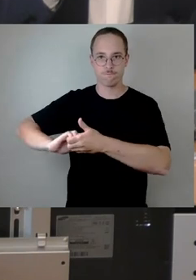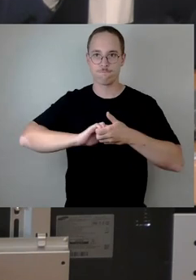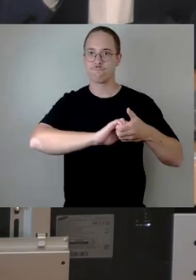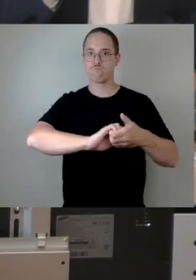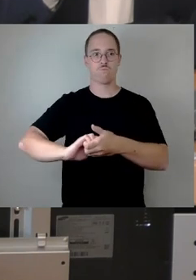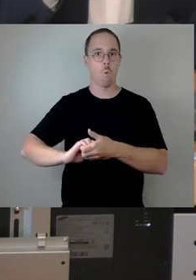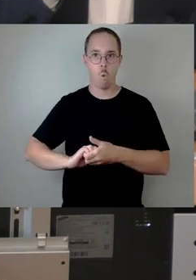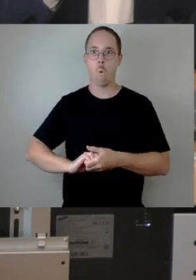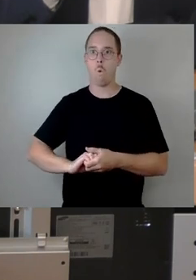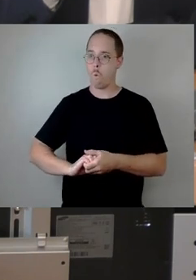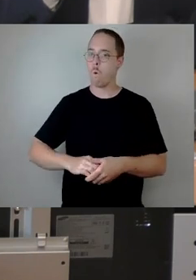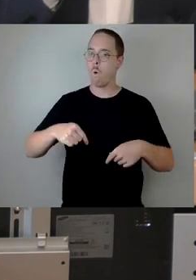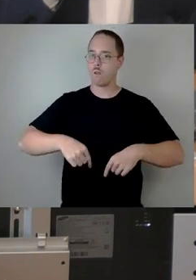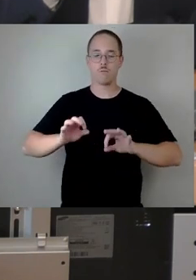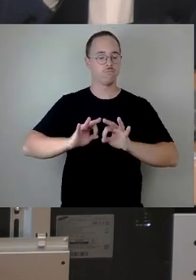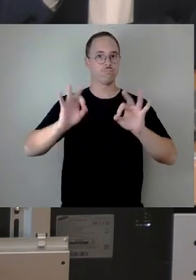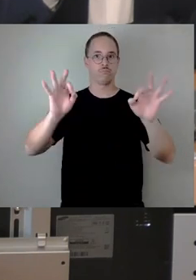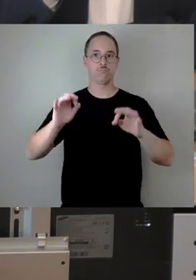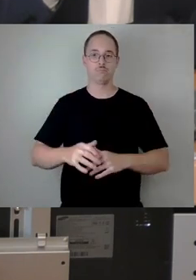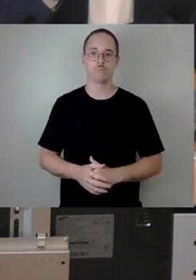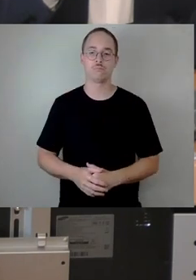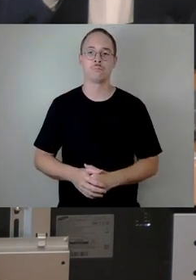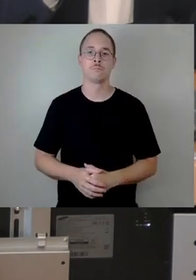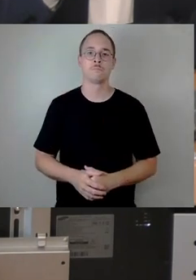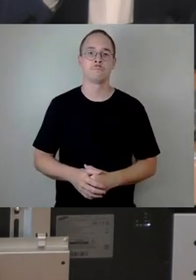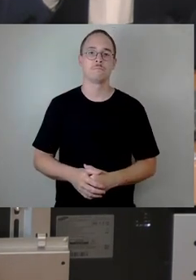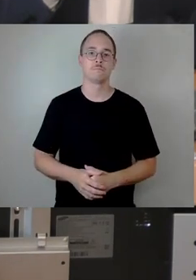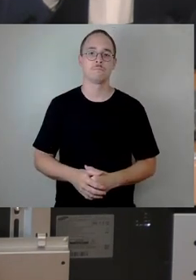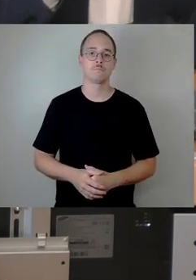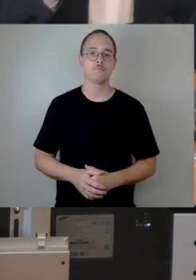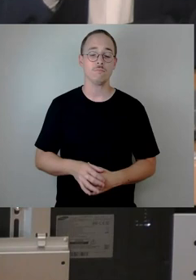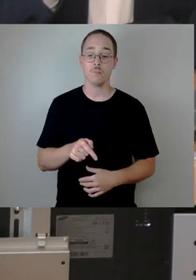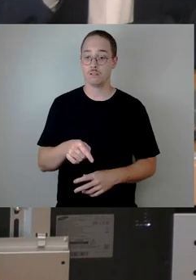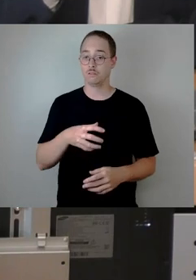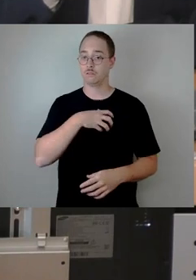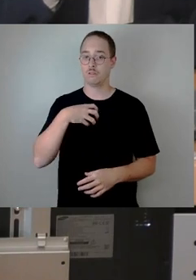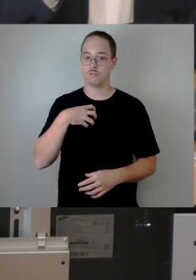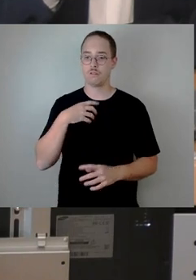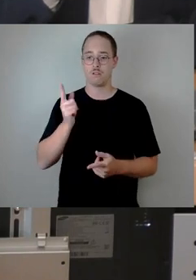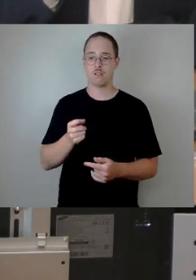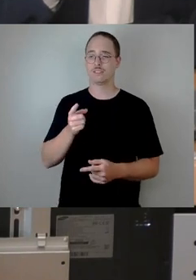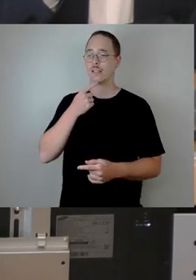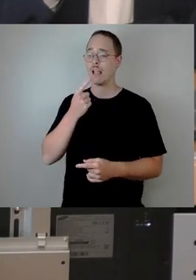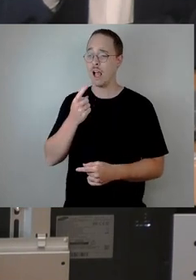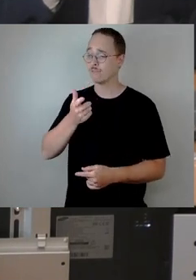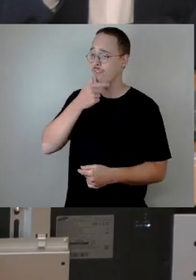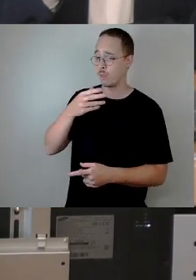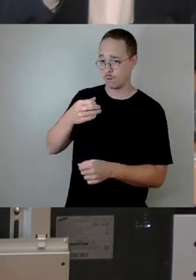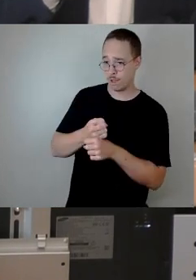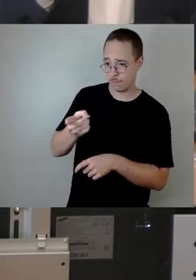Hand in Hand arbeiten. Ich habe, Dresden hat, diese Hand ausgestreckt und die Kolleginnen und Kollegen haben sie ergriffen.